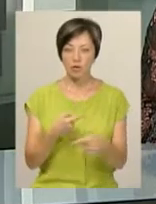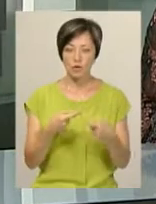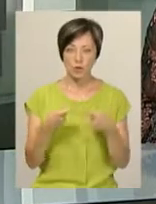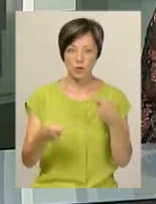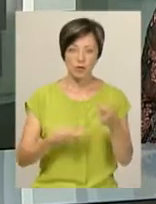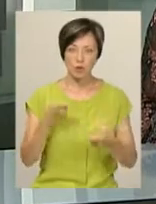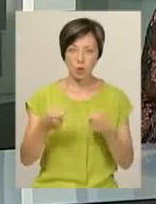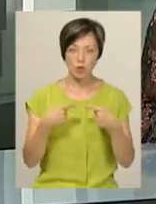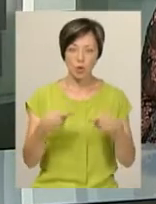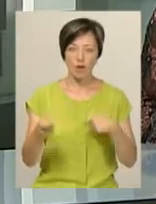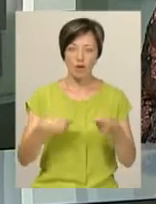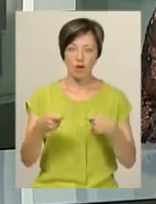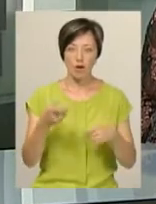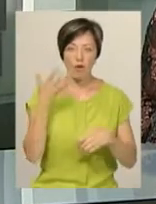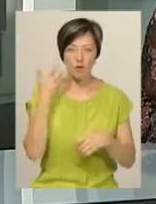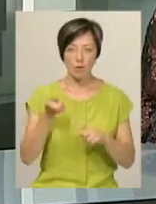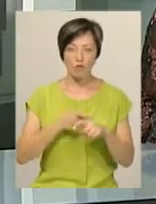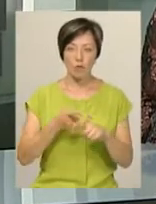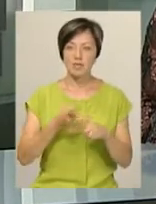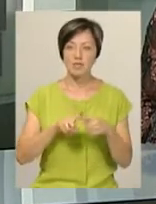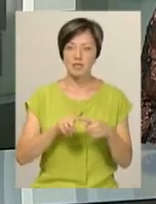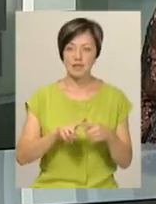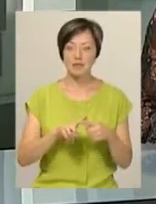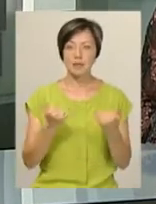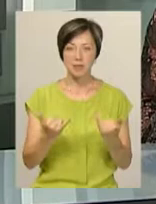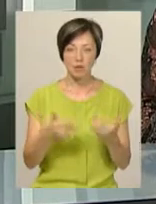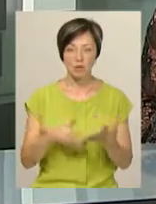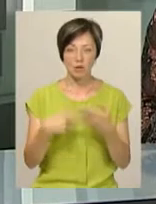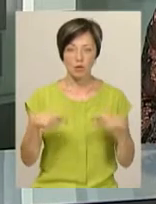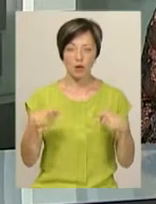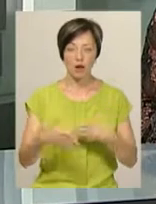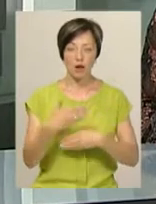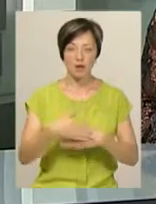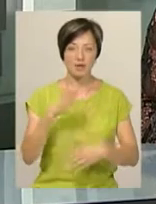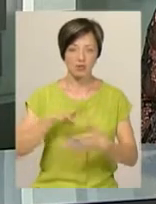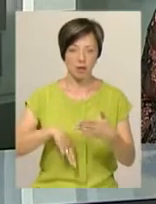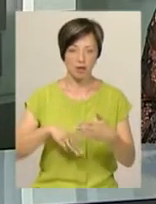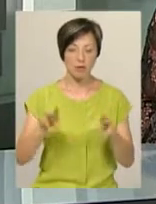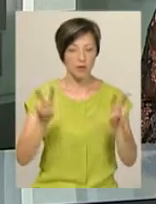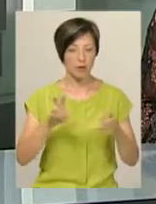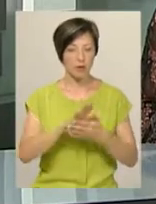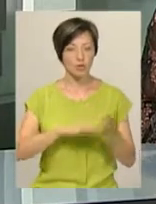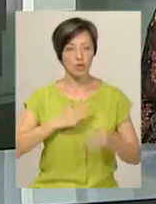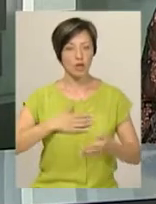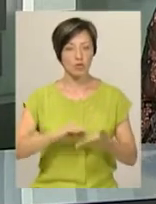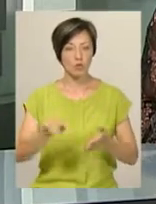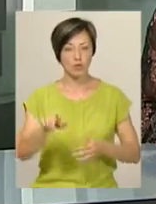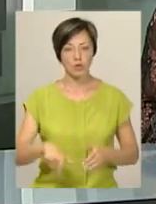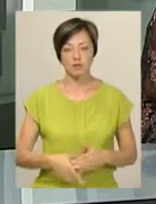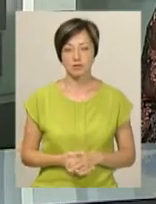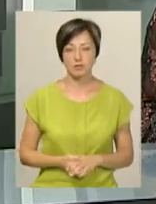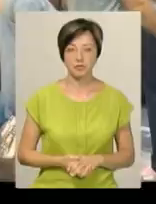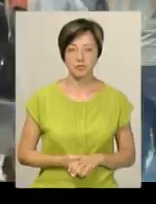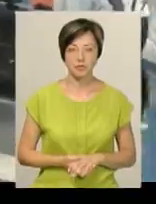торгівлі овочами та фруктами. За її словами, відтепер такий спосіб продажу карається штрафами. Тему продовжить Ярослава Антошевська.